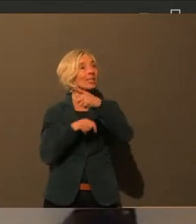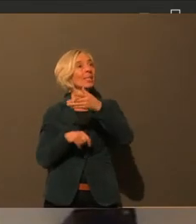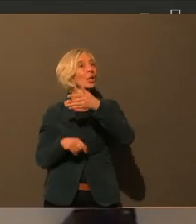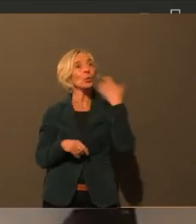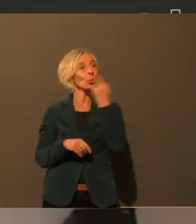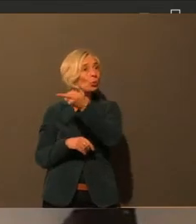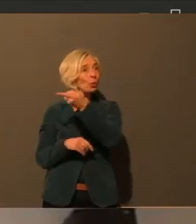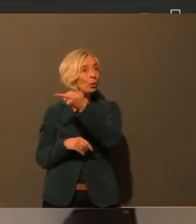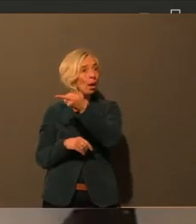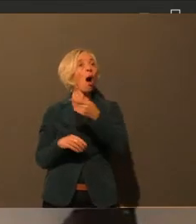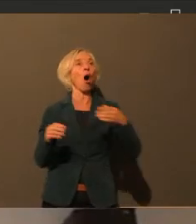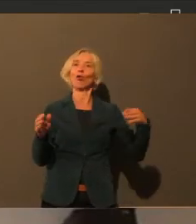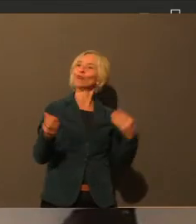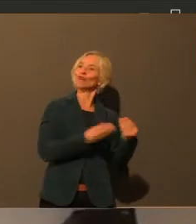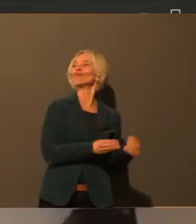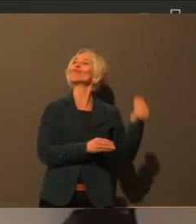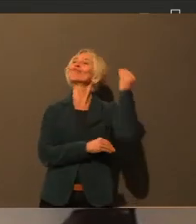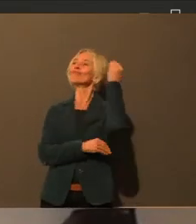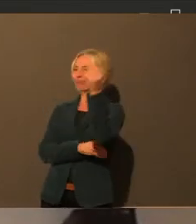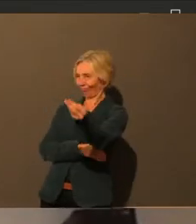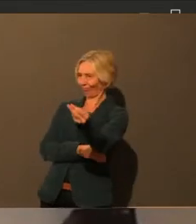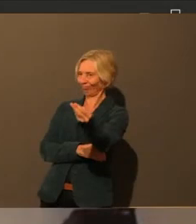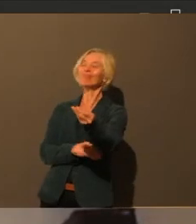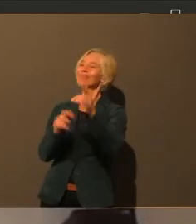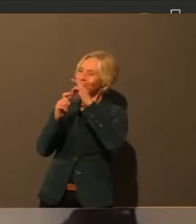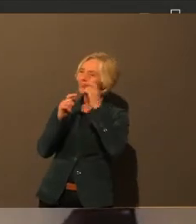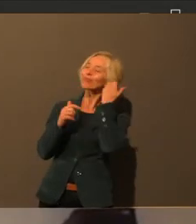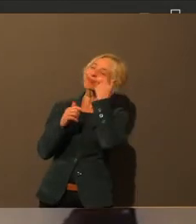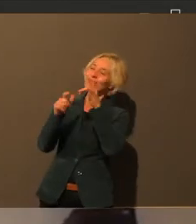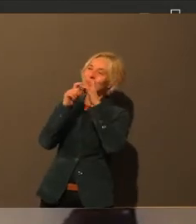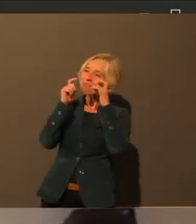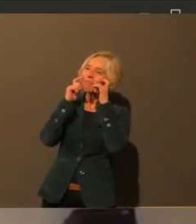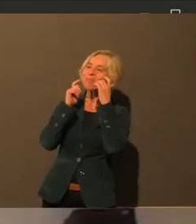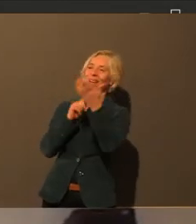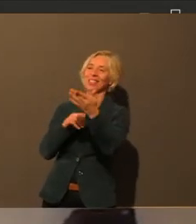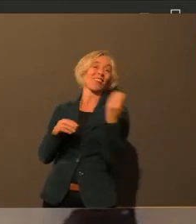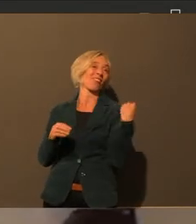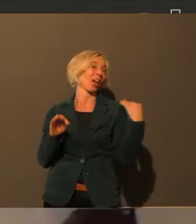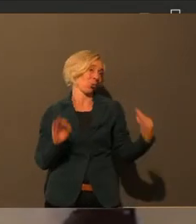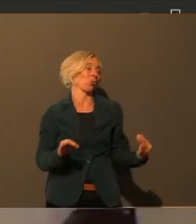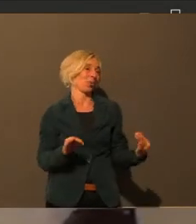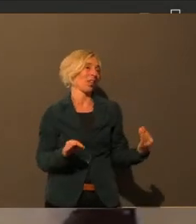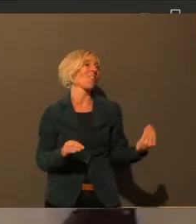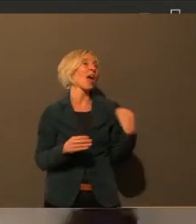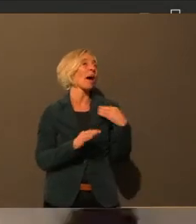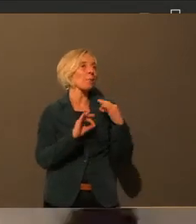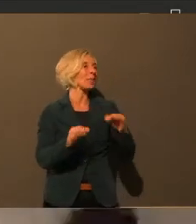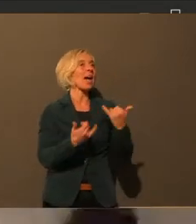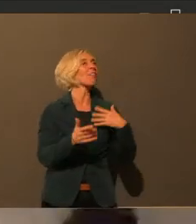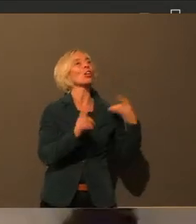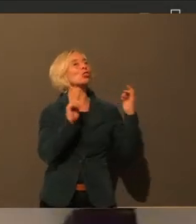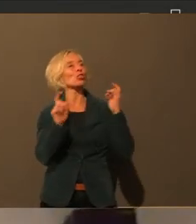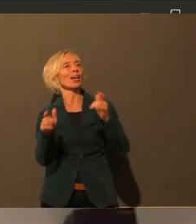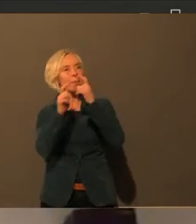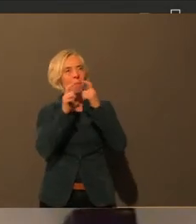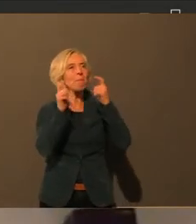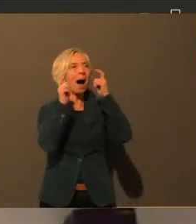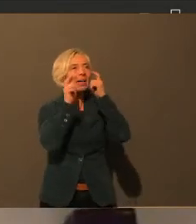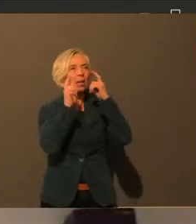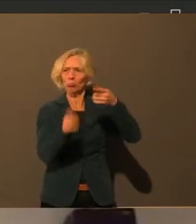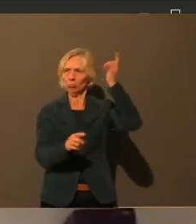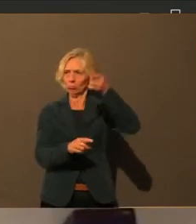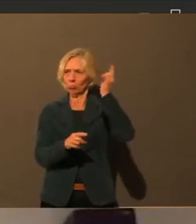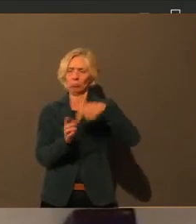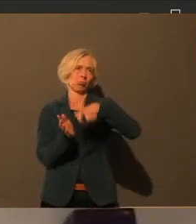oder sonst für Euro Strafe zu kassieren. Das halte ich also für nicht förderlich. Ich halte das so für förderlicher, wenn die